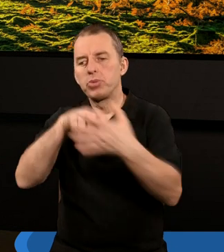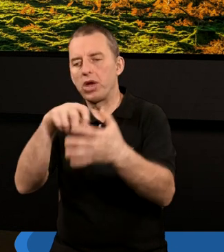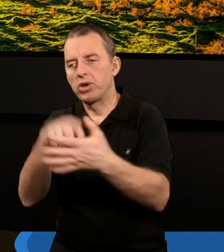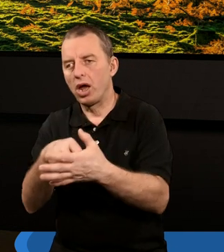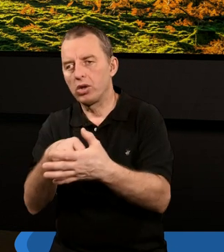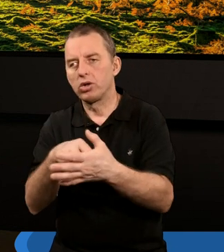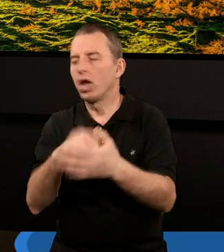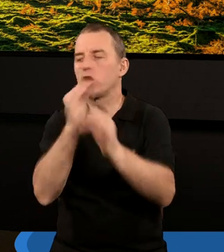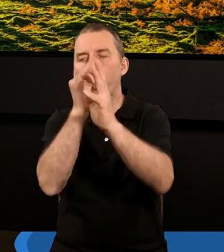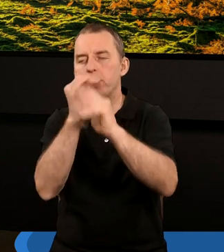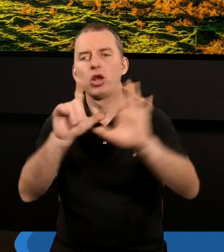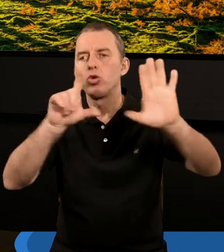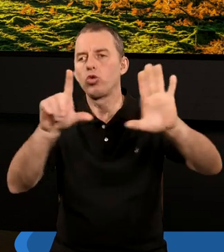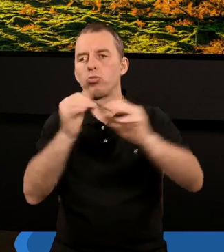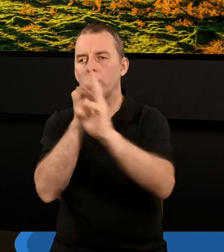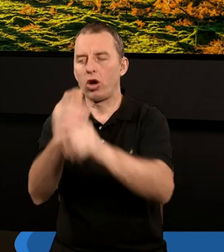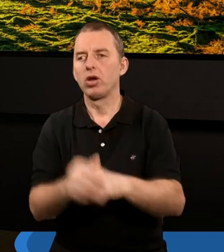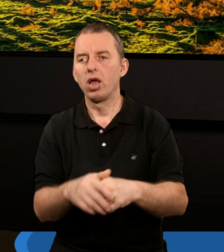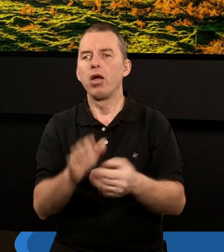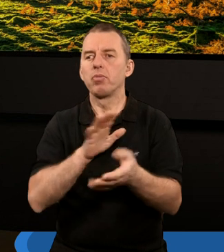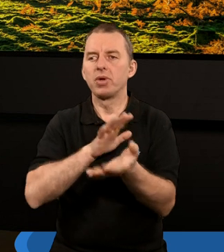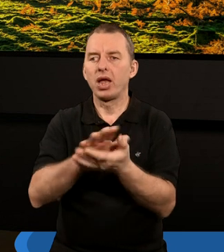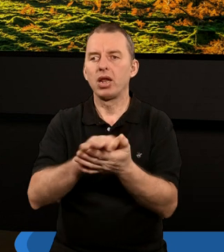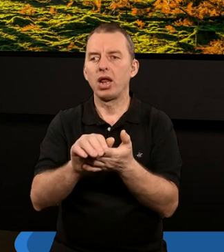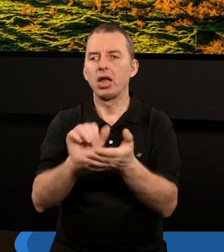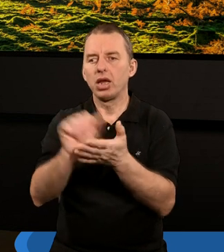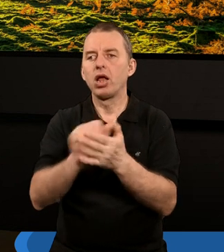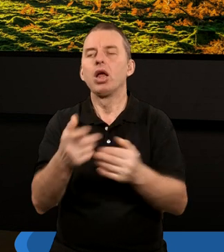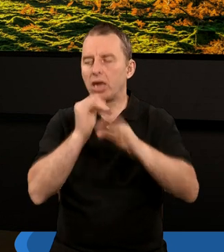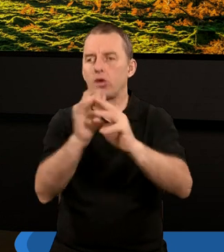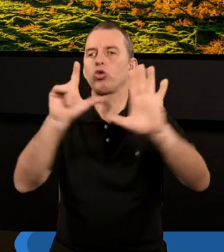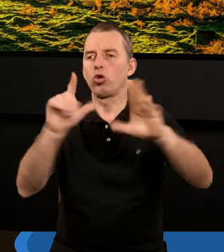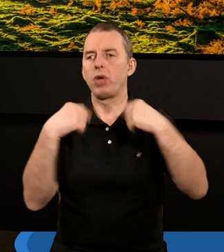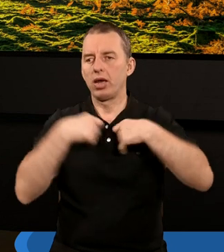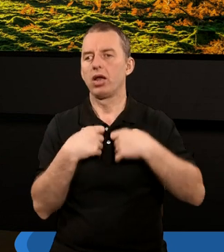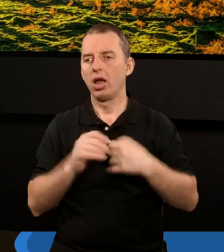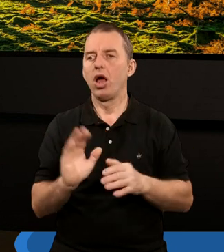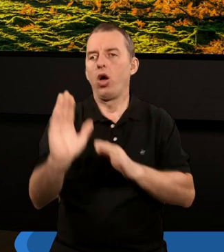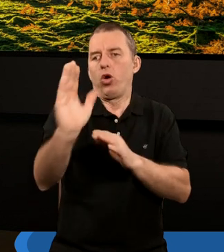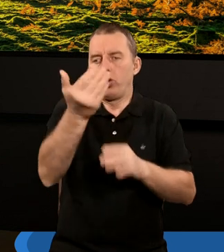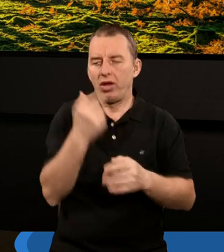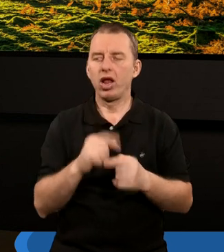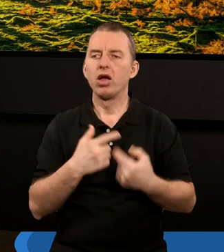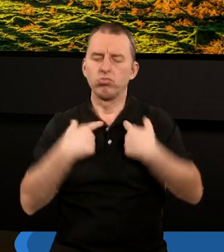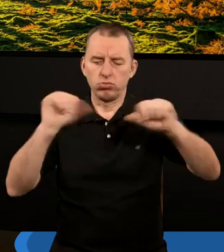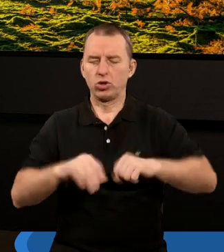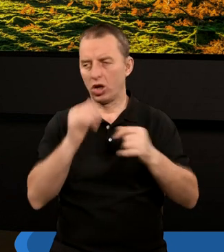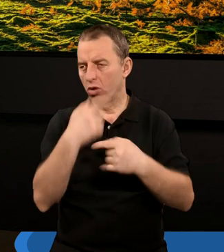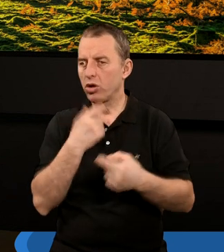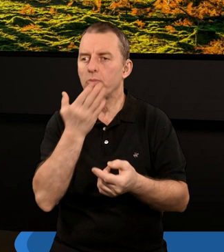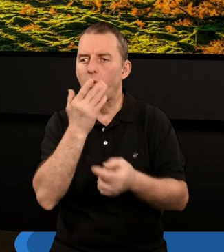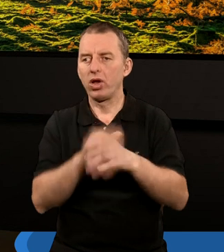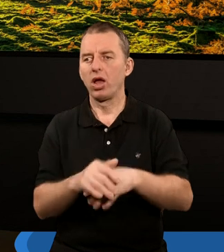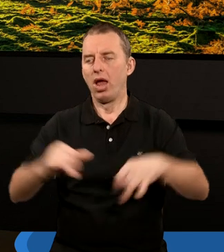trąb. Wiersz 15, rozdział 11. I zatrąbił siódmy anioł i odezwały się w niebie potężne głosy,